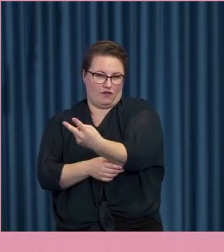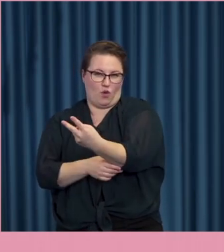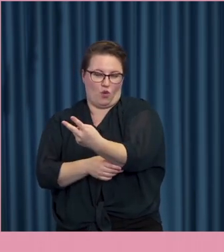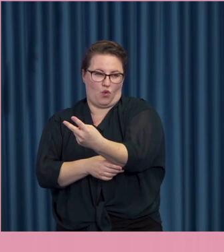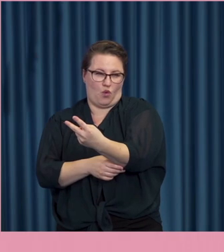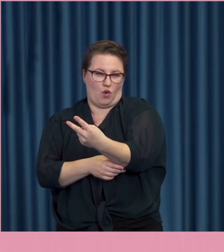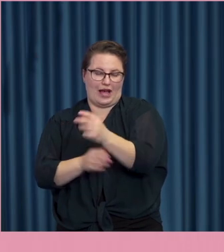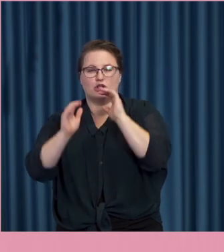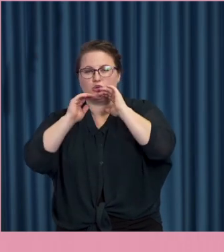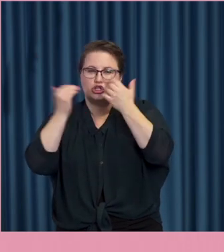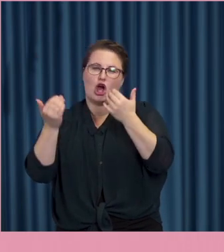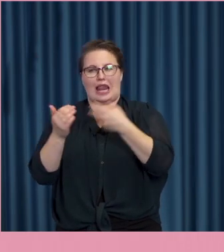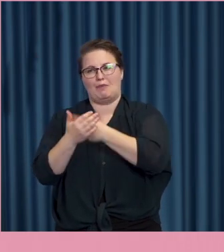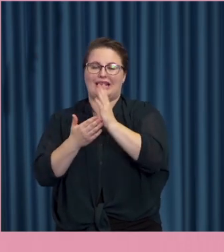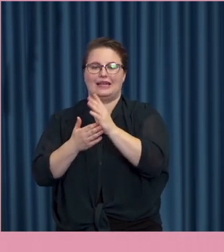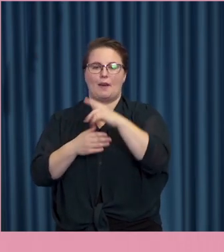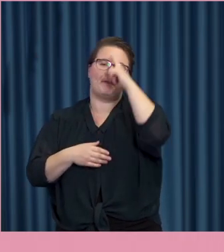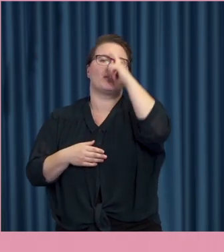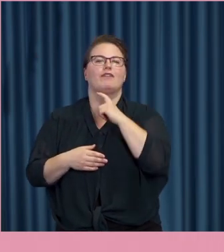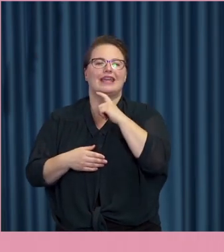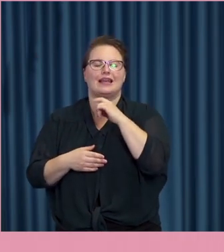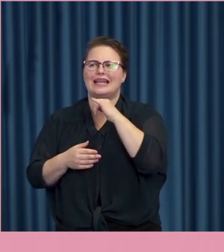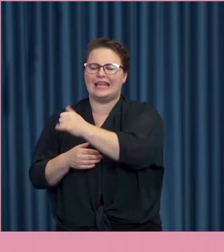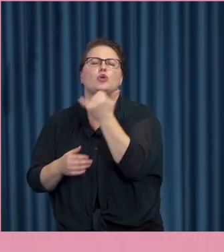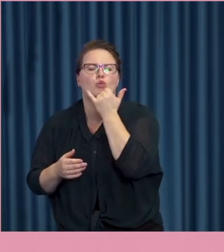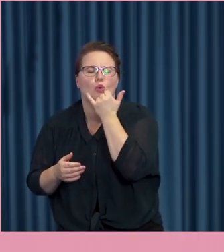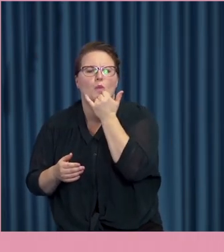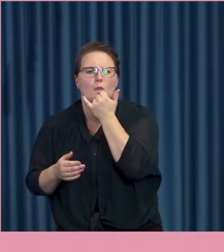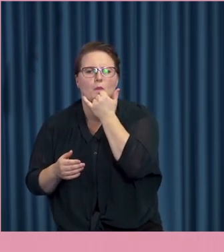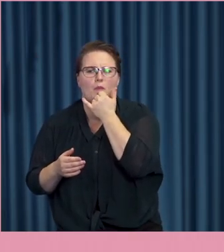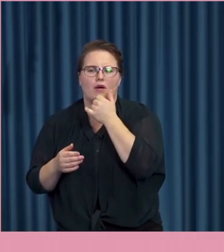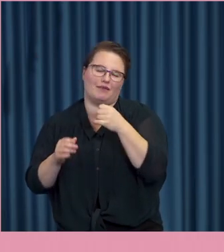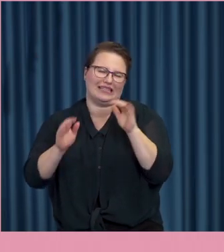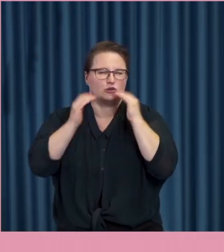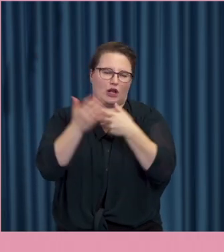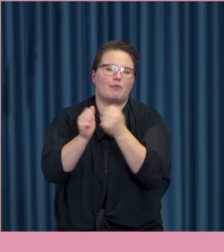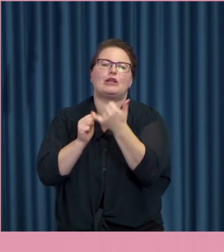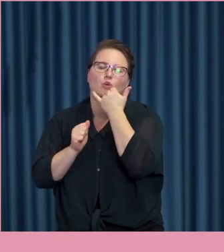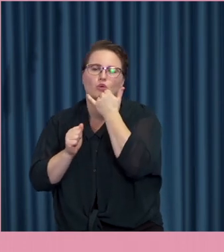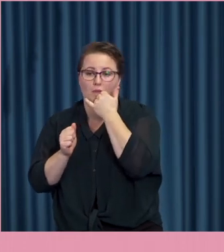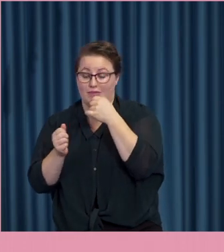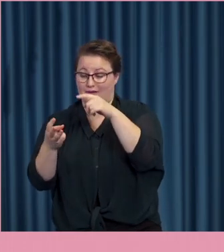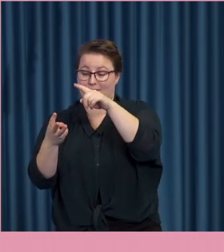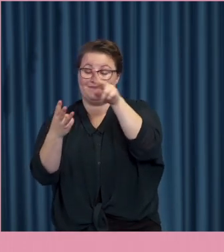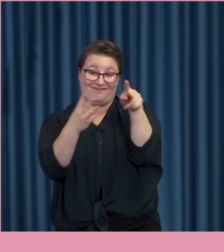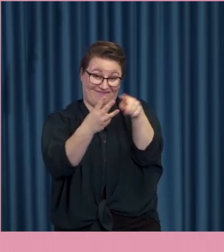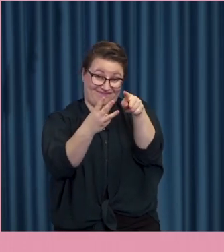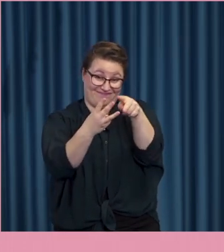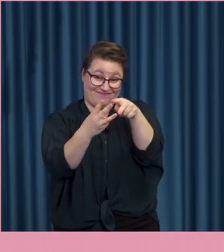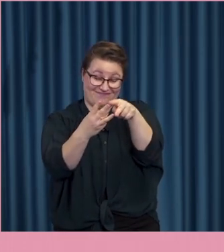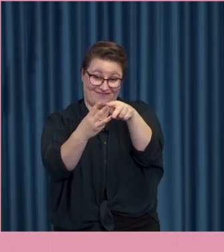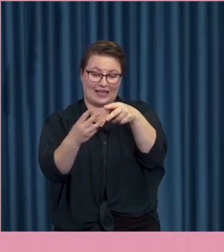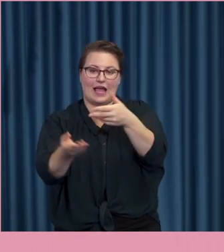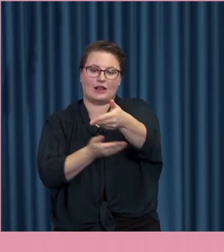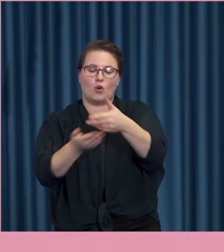sociala medieprofiler. Framförallt på Youtube men i sociala medier. I de andra två fallen så är det en interaktion mellan